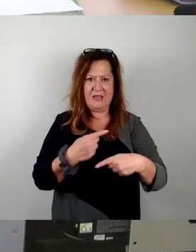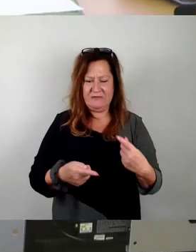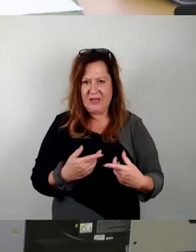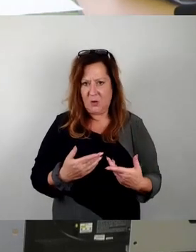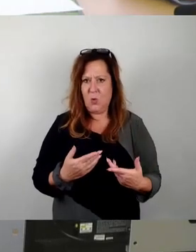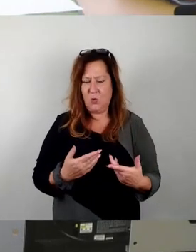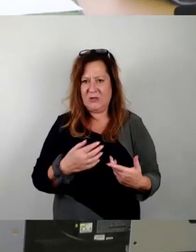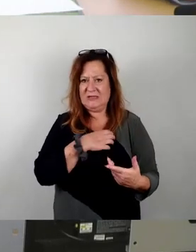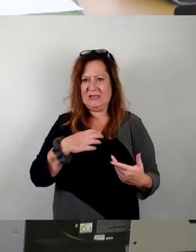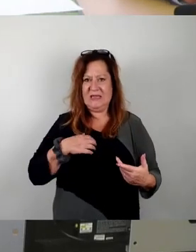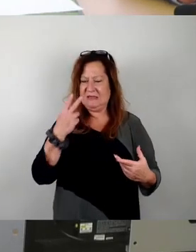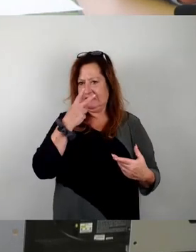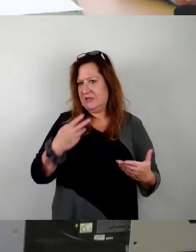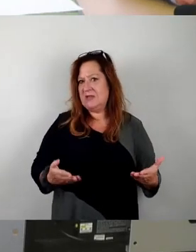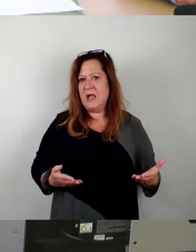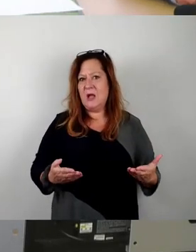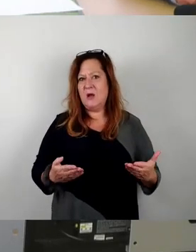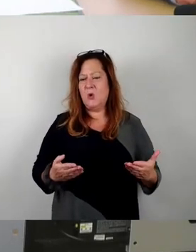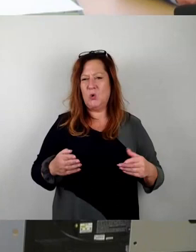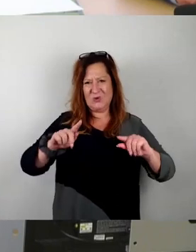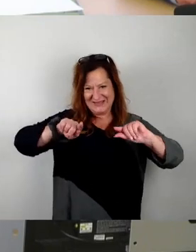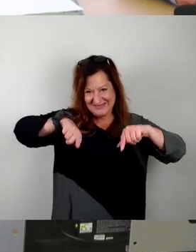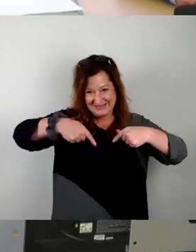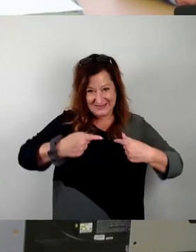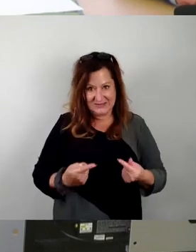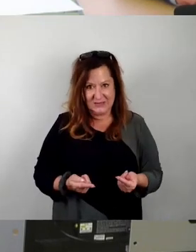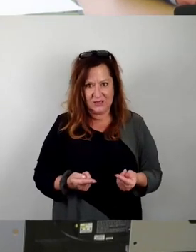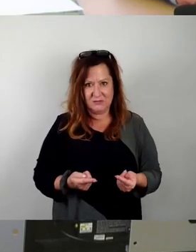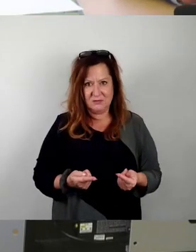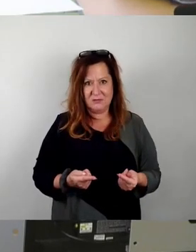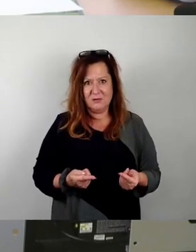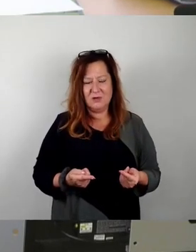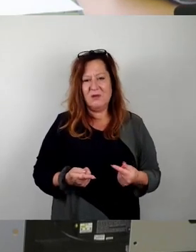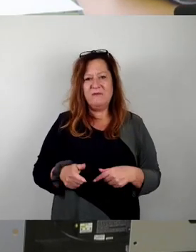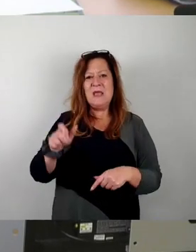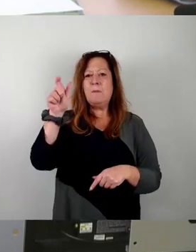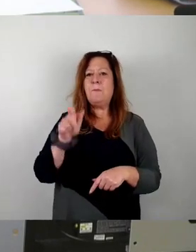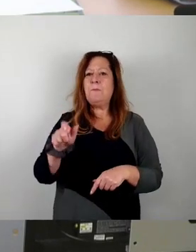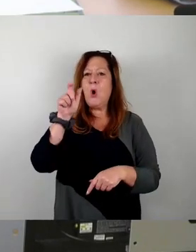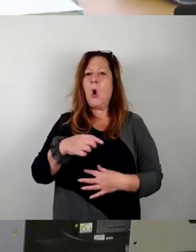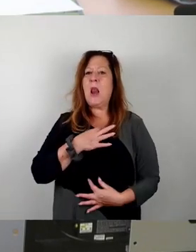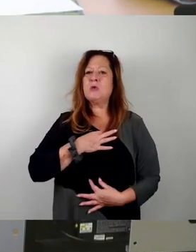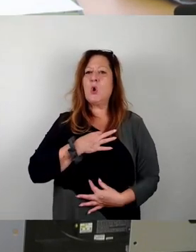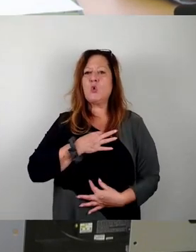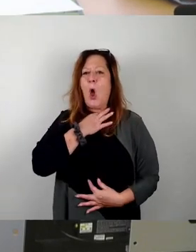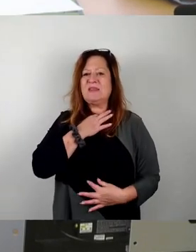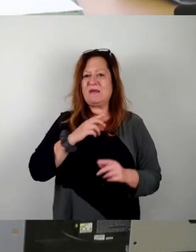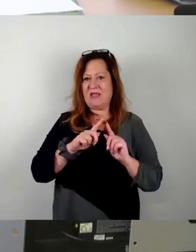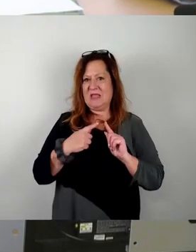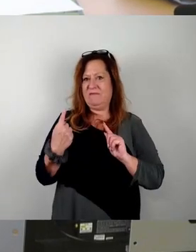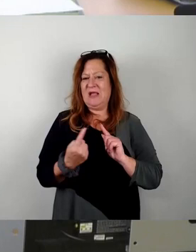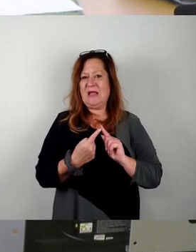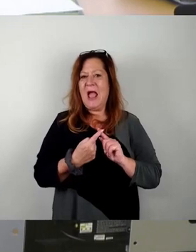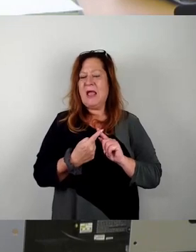Und das hat dann, wenn wir sagen, eher bürgerlich-konservative Kreise nochmal an uns herantreten lassen,